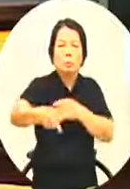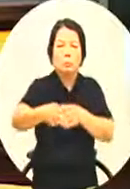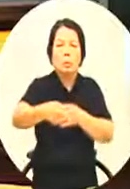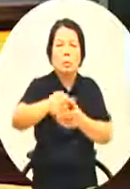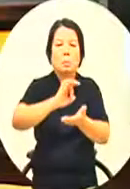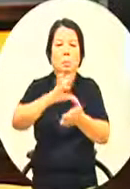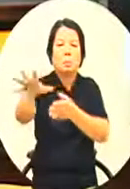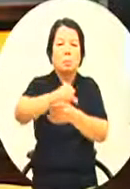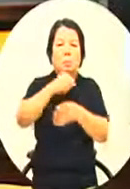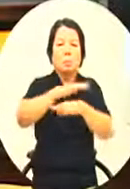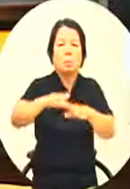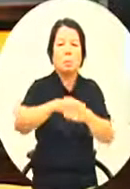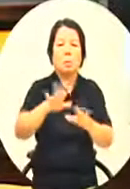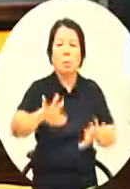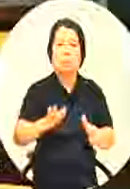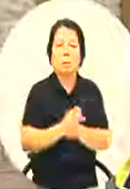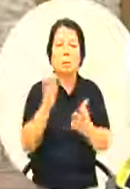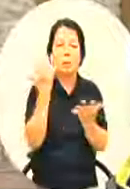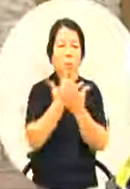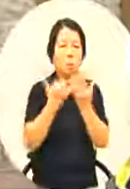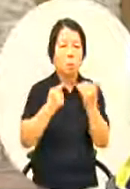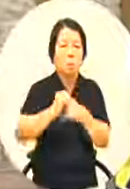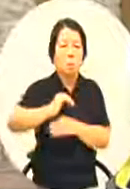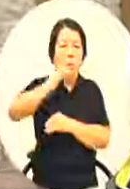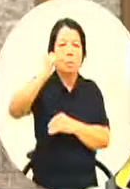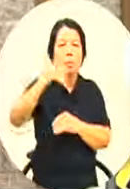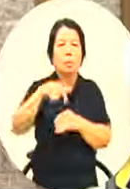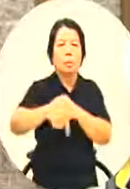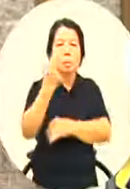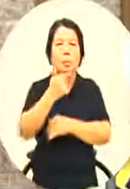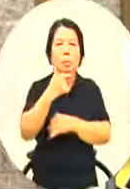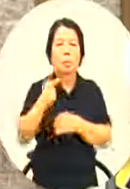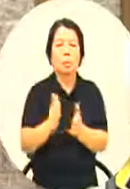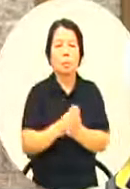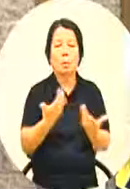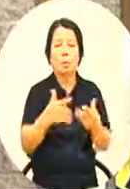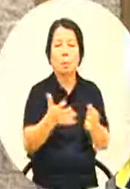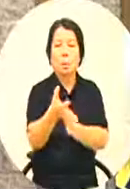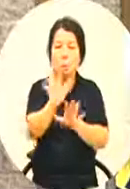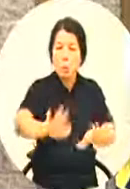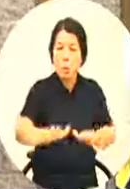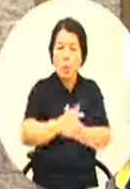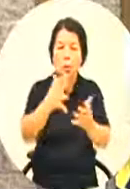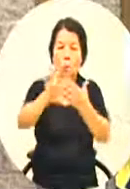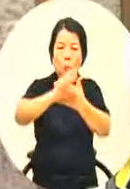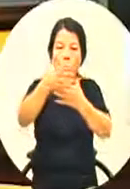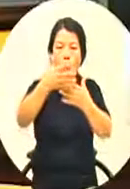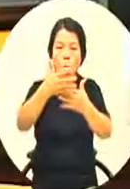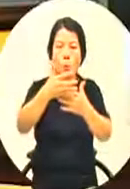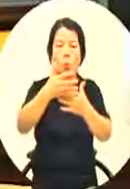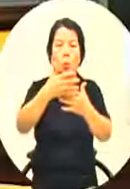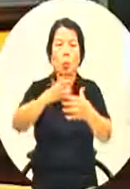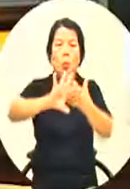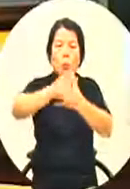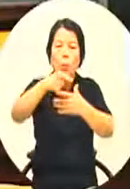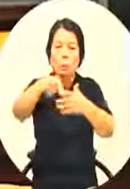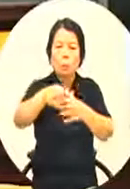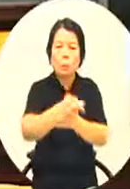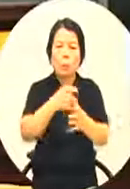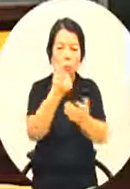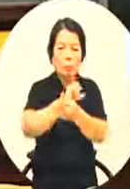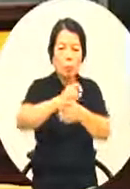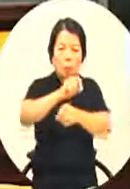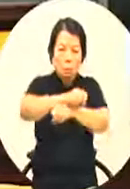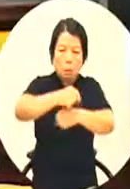很快因为你讲的没错所以我们现在都在做了先已经不用钱的然后你用他来上课也没有也